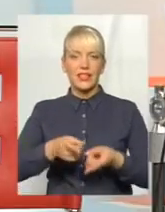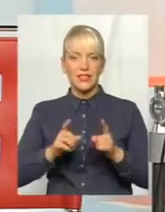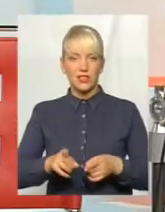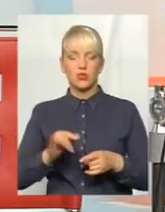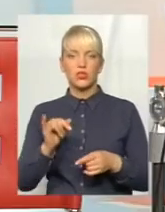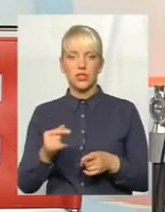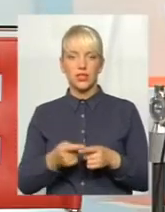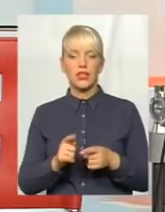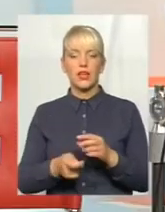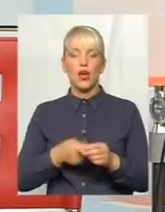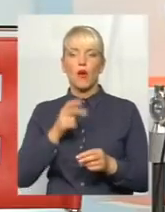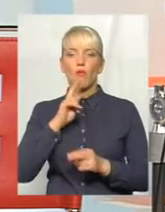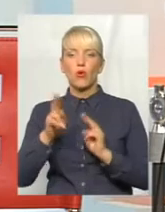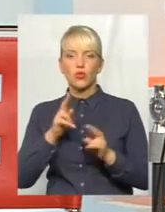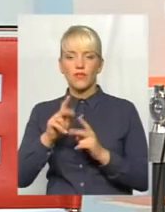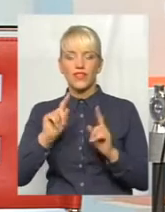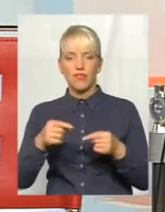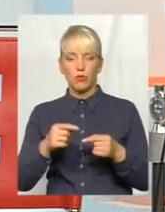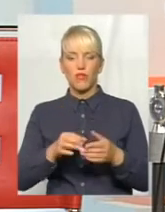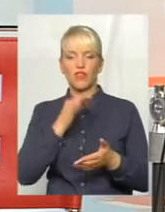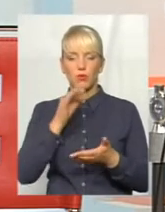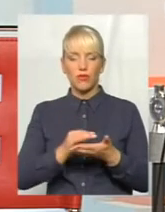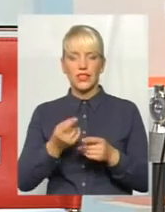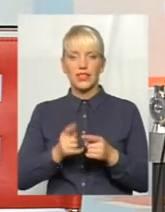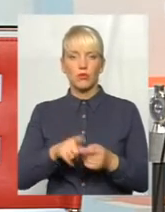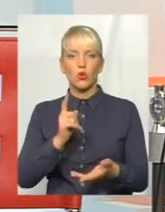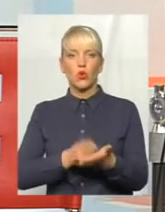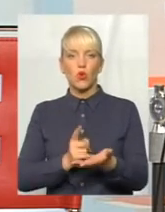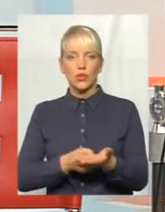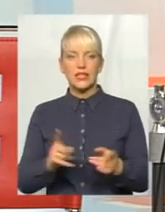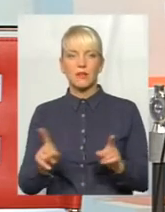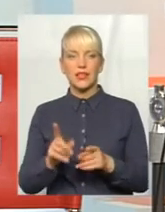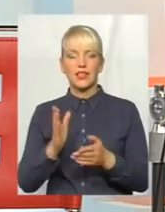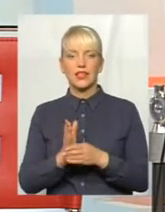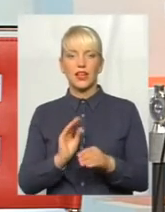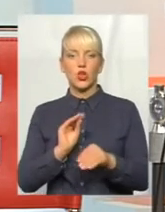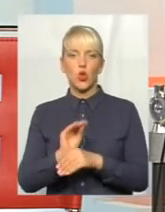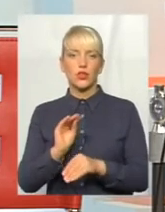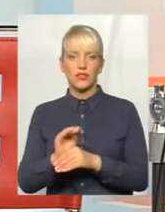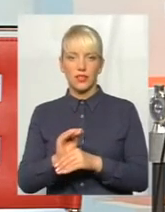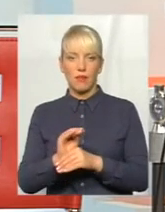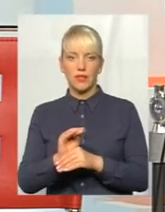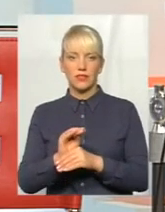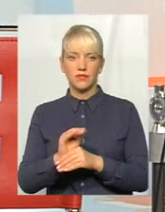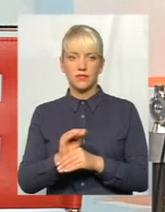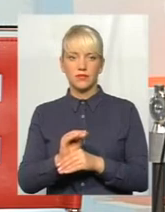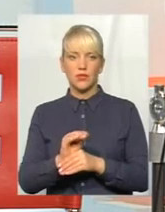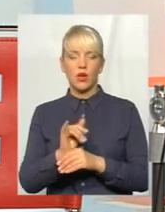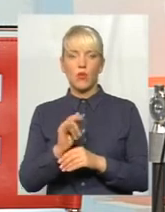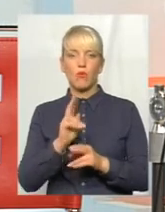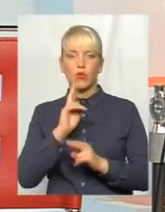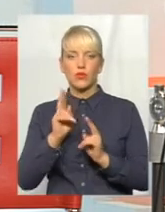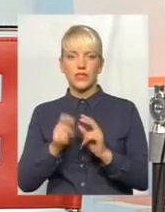позовні вимоги відповідають тим доказам, які є додатками в позовні